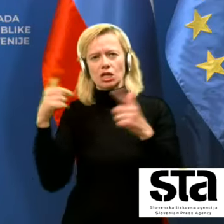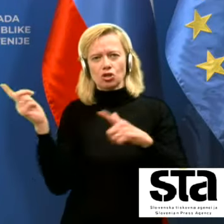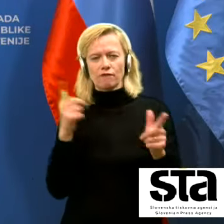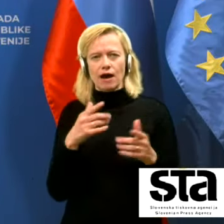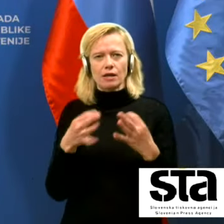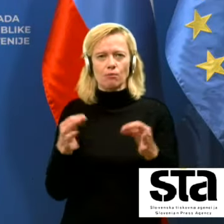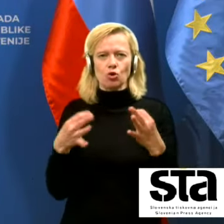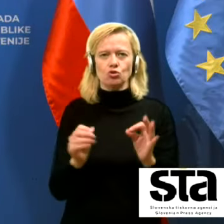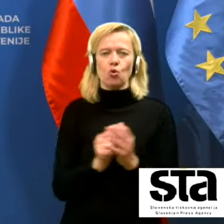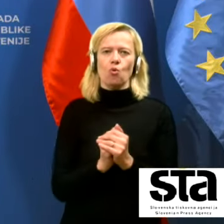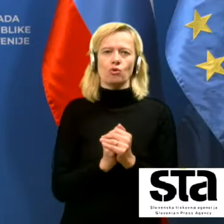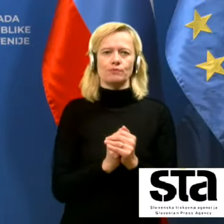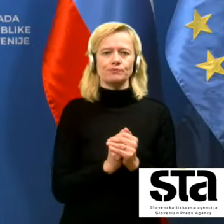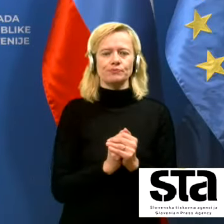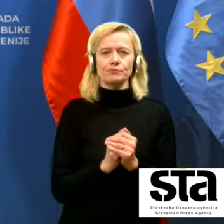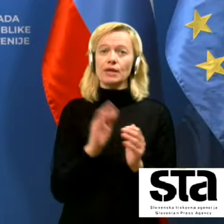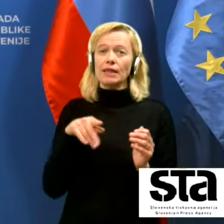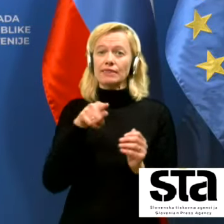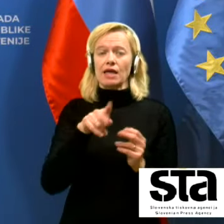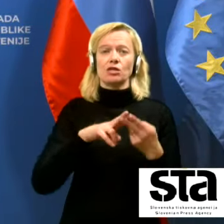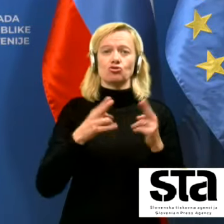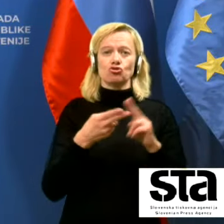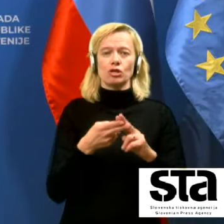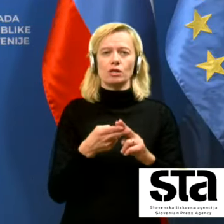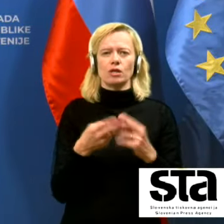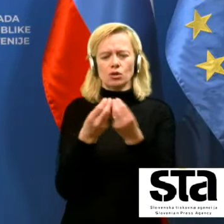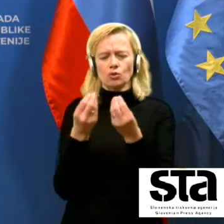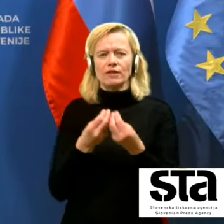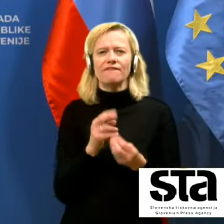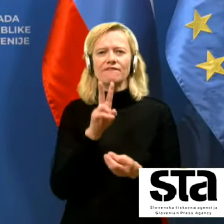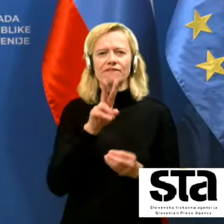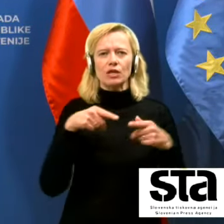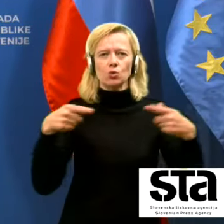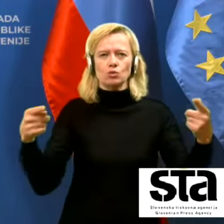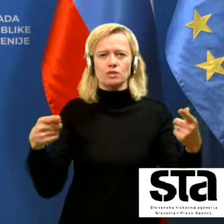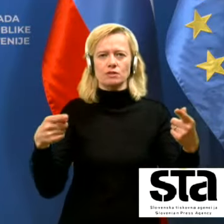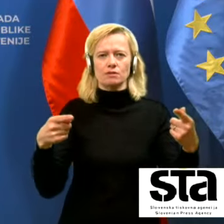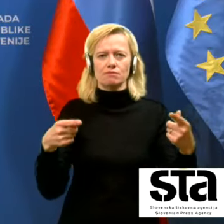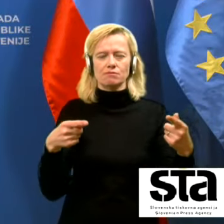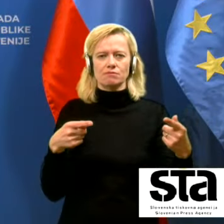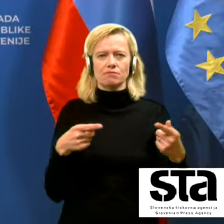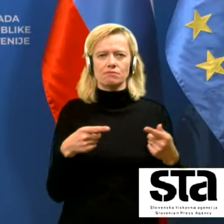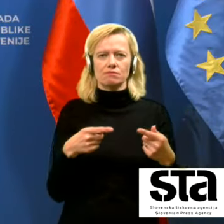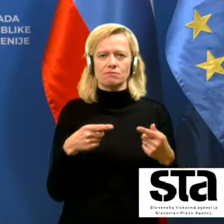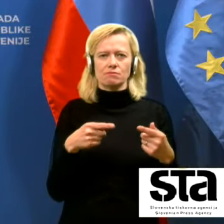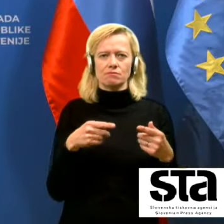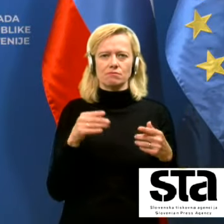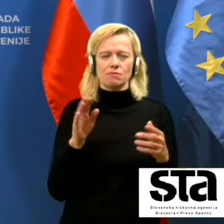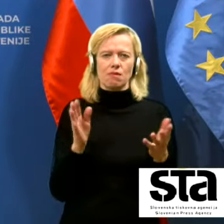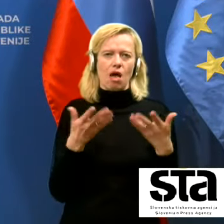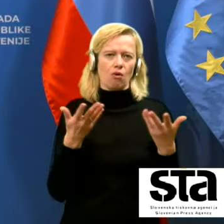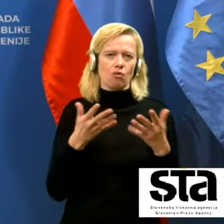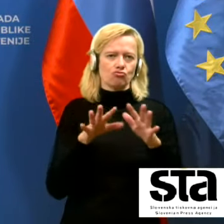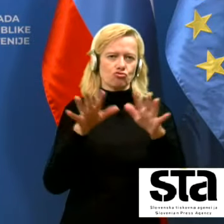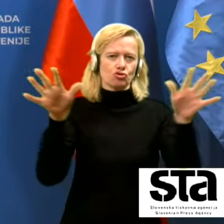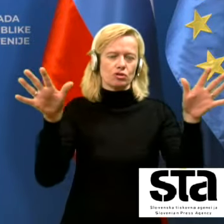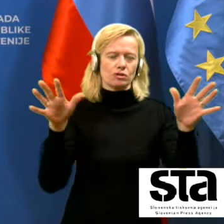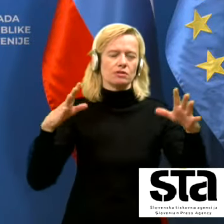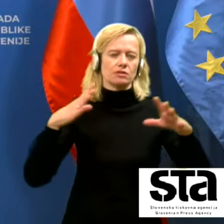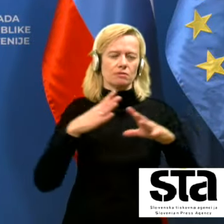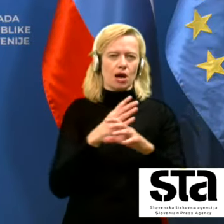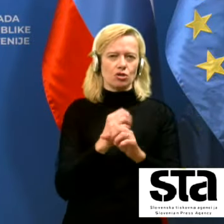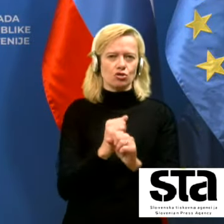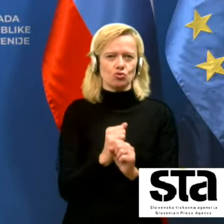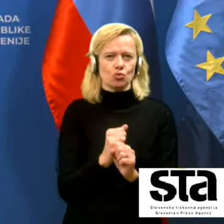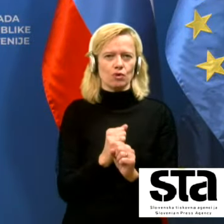tudi na ta način koncentracijo teh virusov ki se lahko širijo po zraku v soli zmanjšujemo